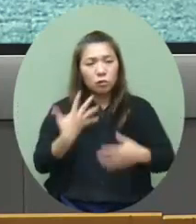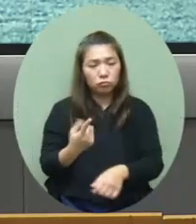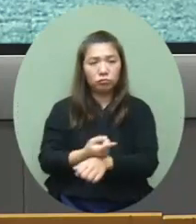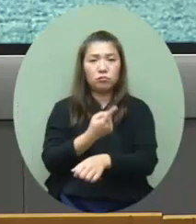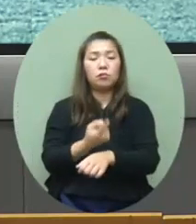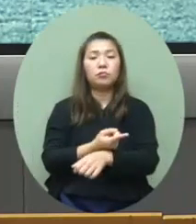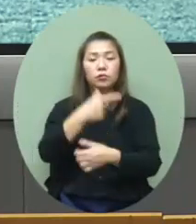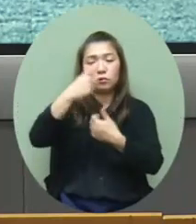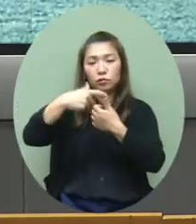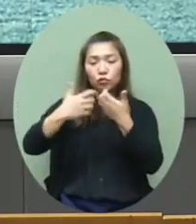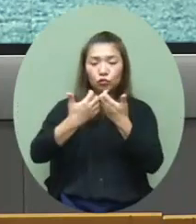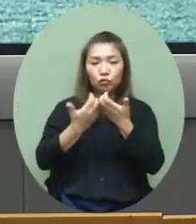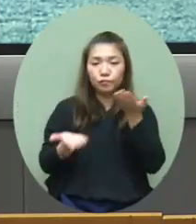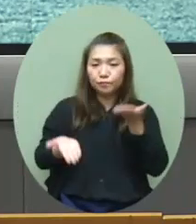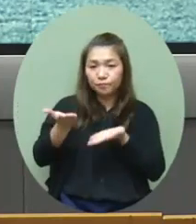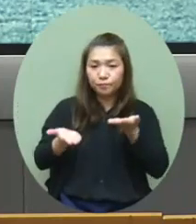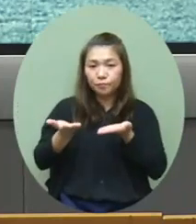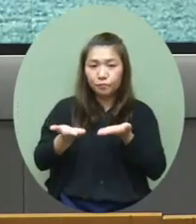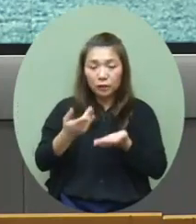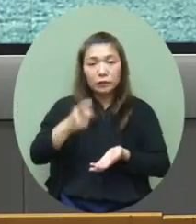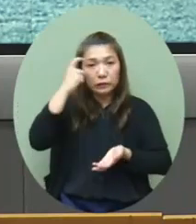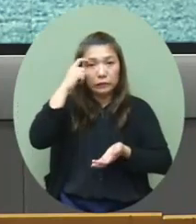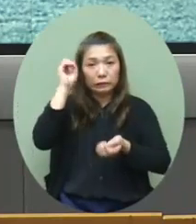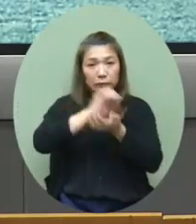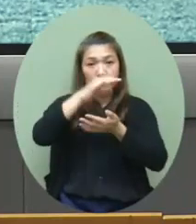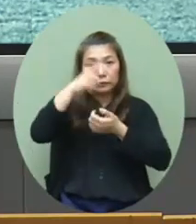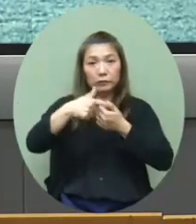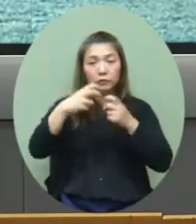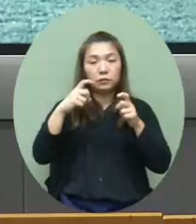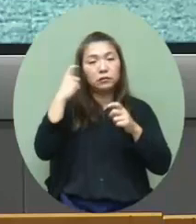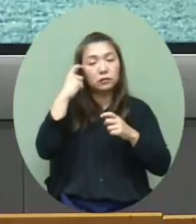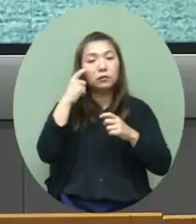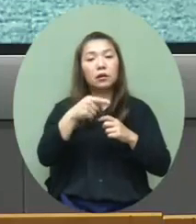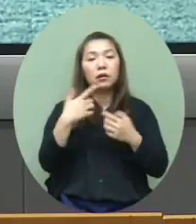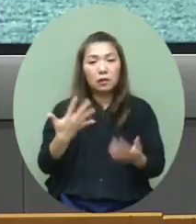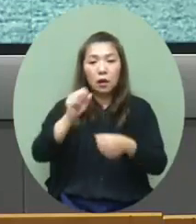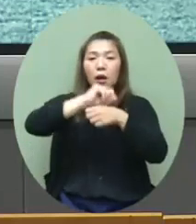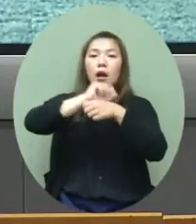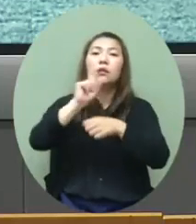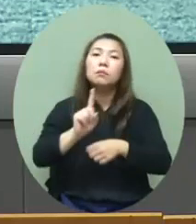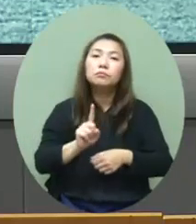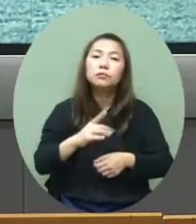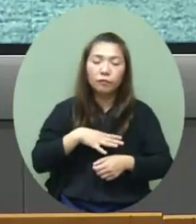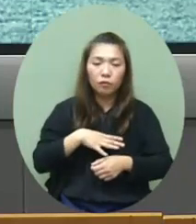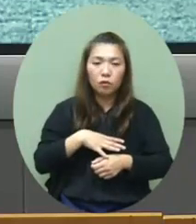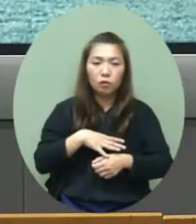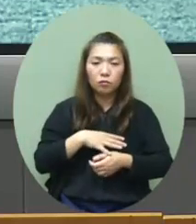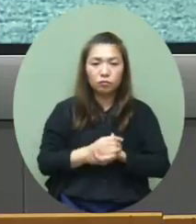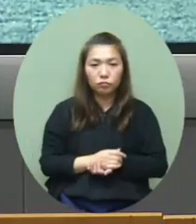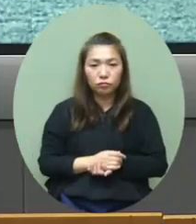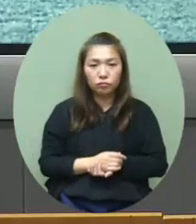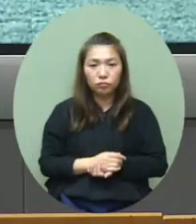時的個案的比例就是在已知的個案的比例就會看到究竟現在的增幅是怎樣暫時還是